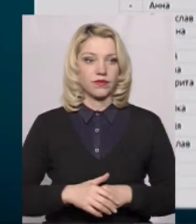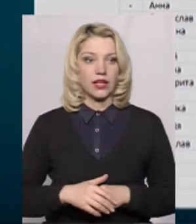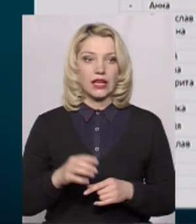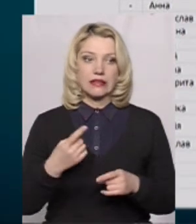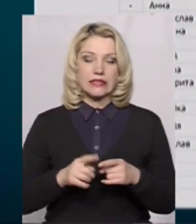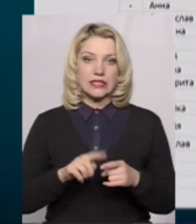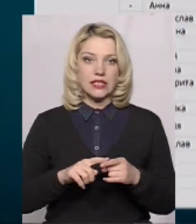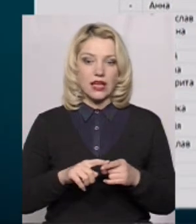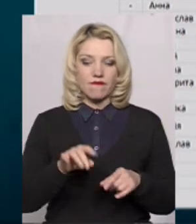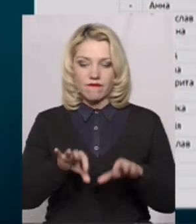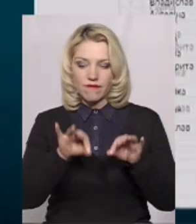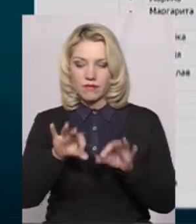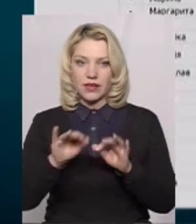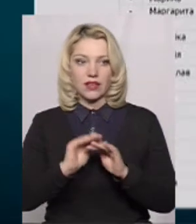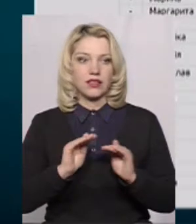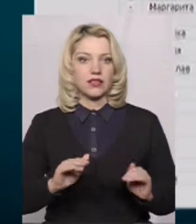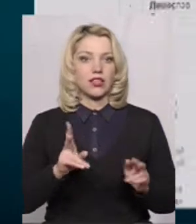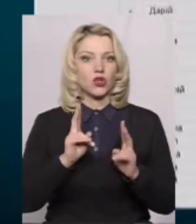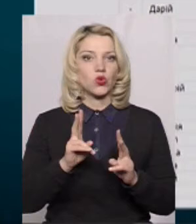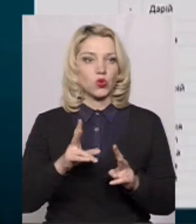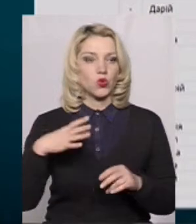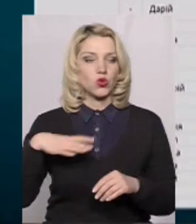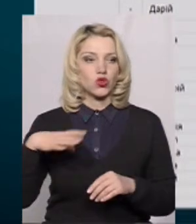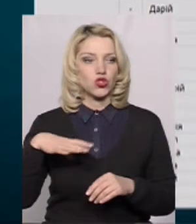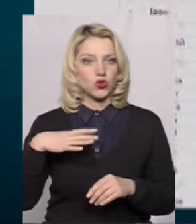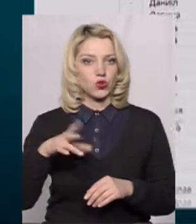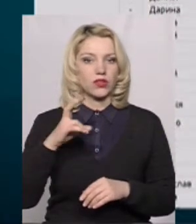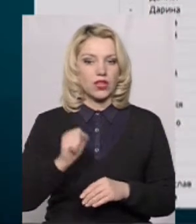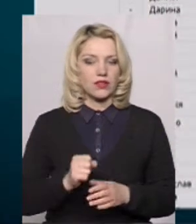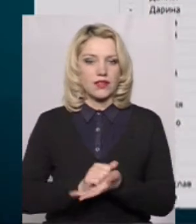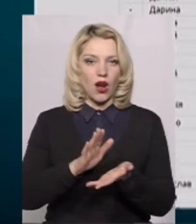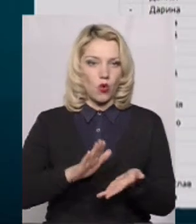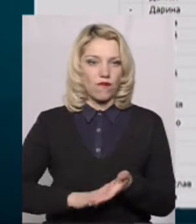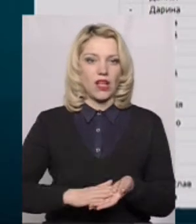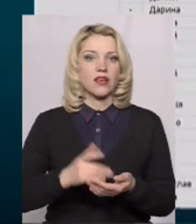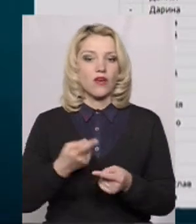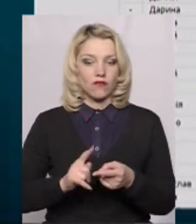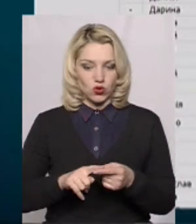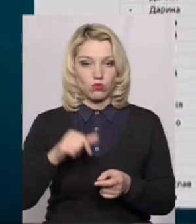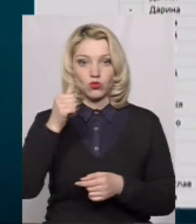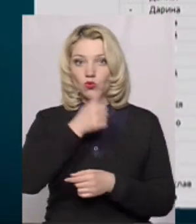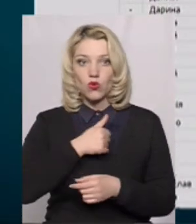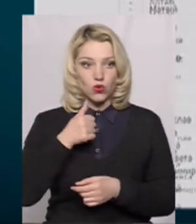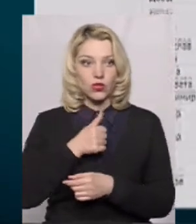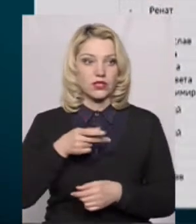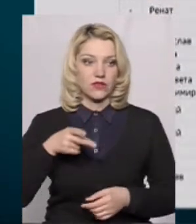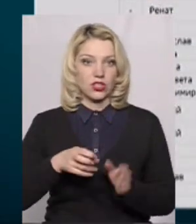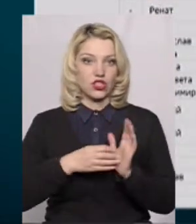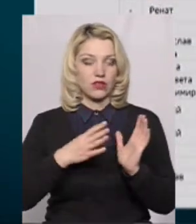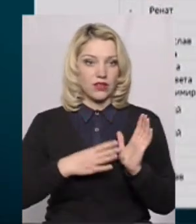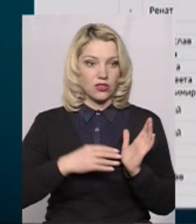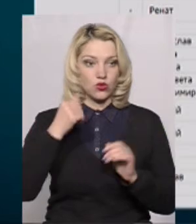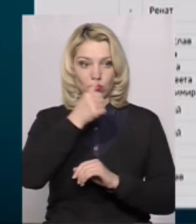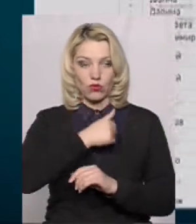Це вибірка тих дітей, які очікують на зарахування у цьому році, у 2019